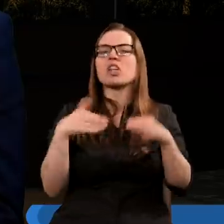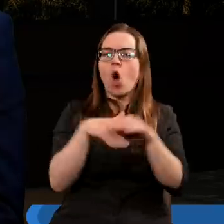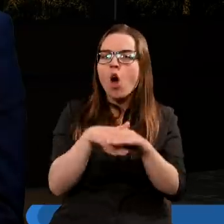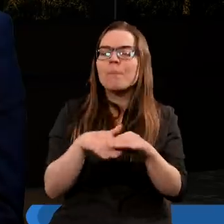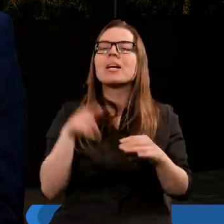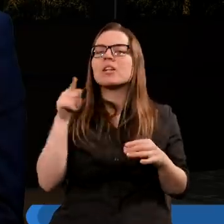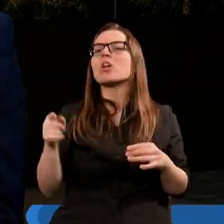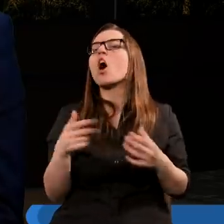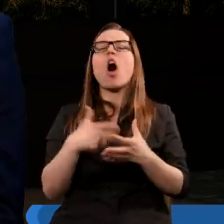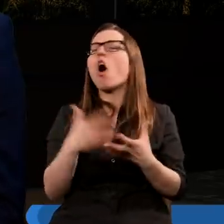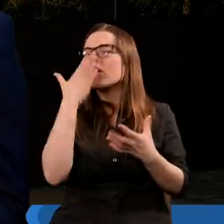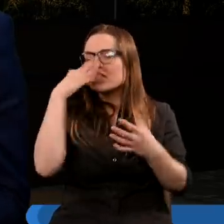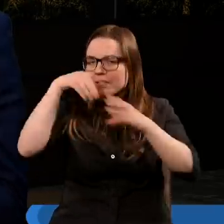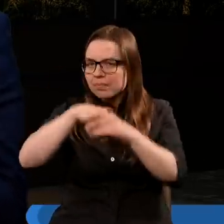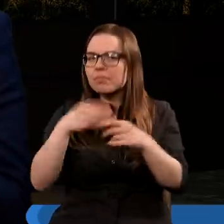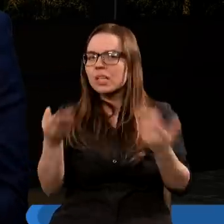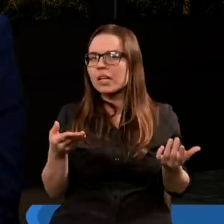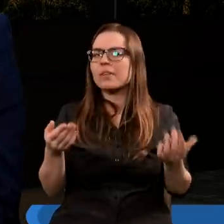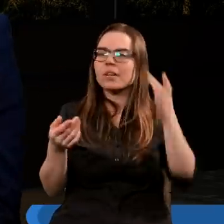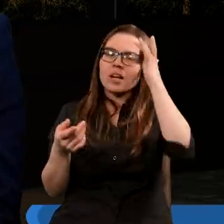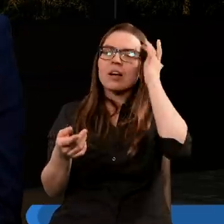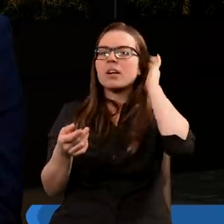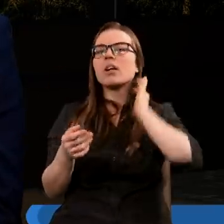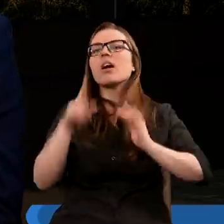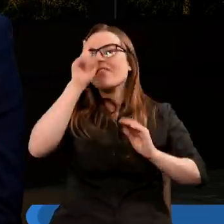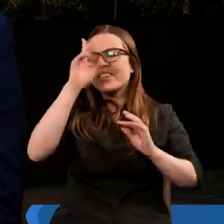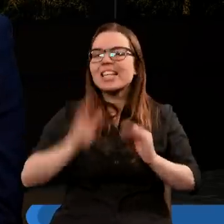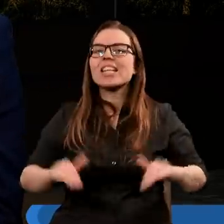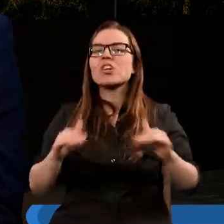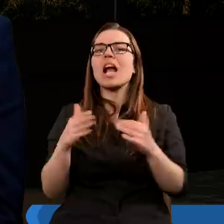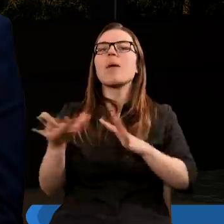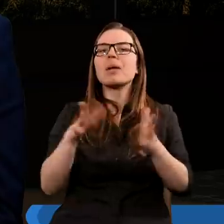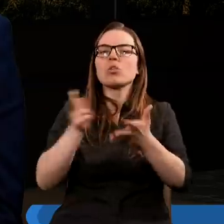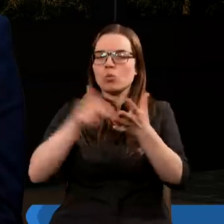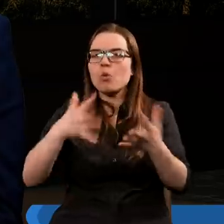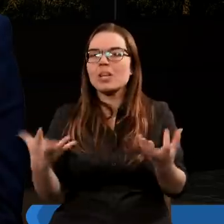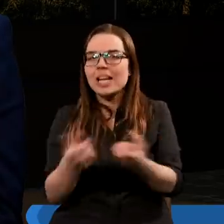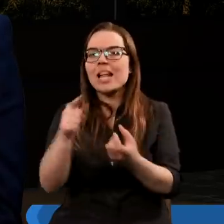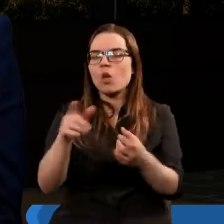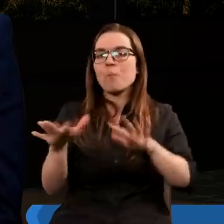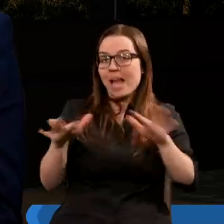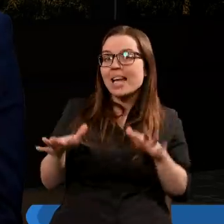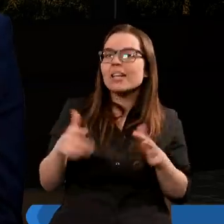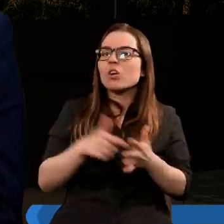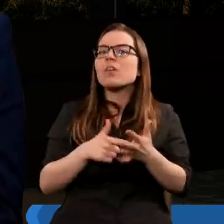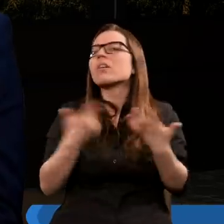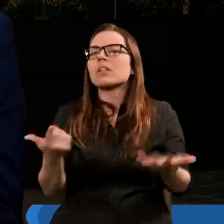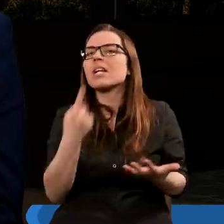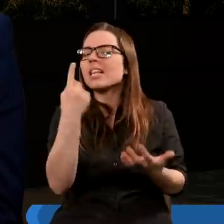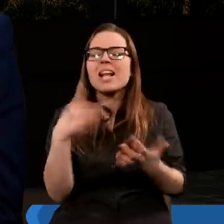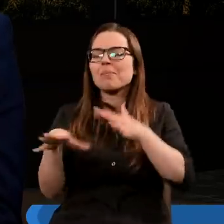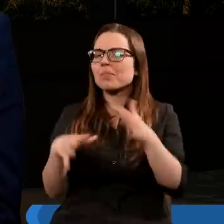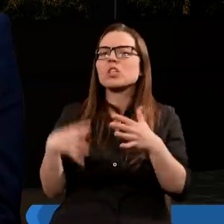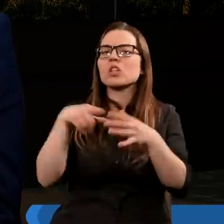to jeśli chodzi o miejsce fizyczne, które moglibyśmy znaleźć, które moglibyśmy określić jako to miejsce, to jedyne, które